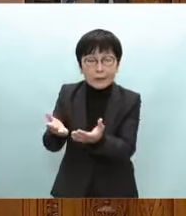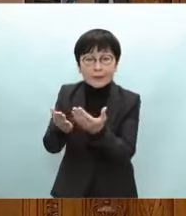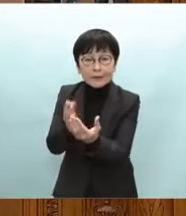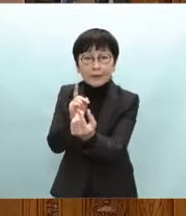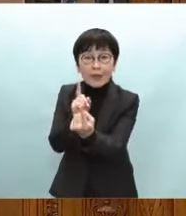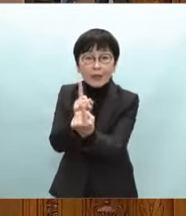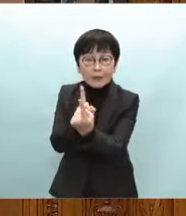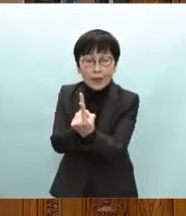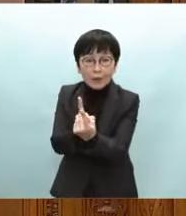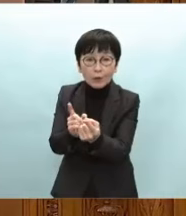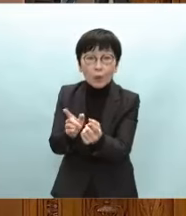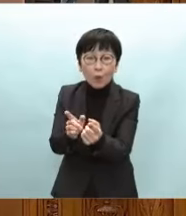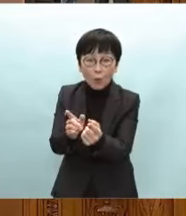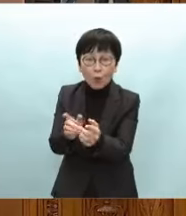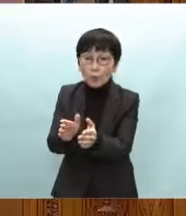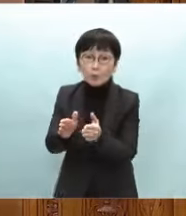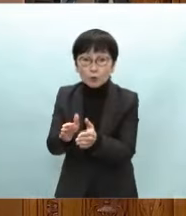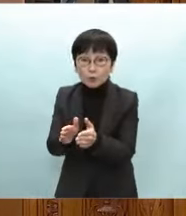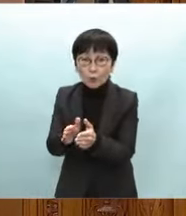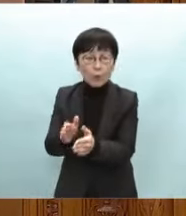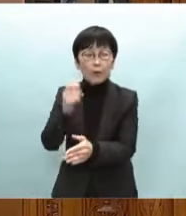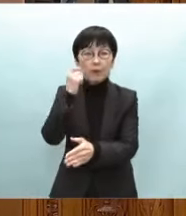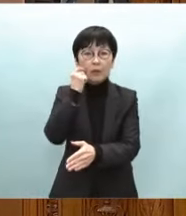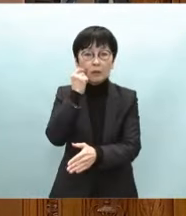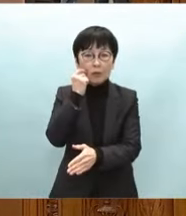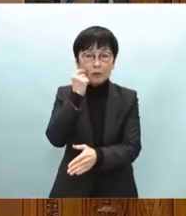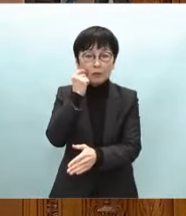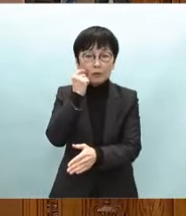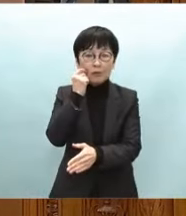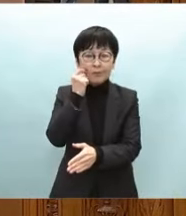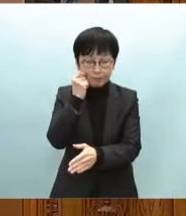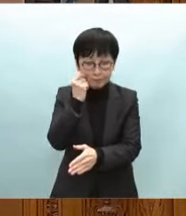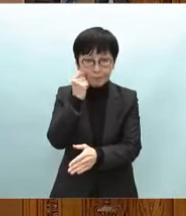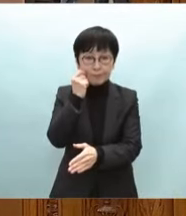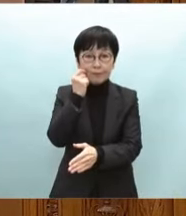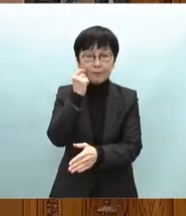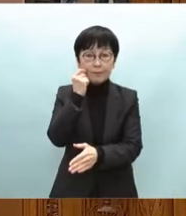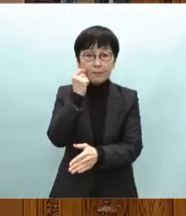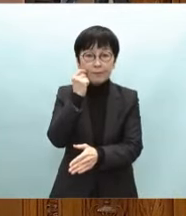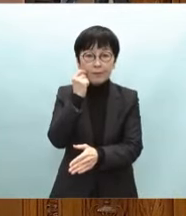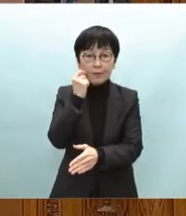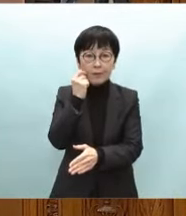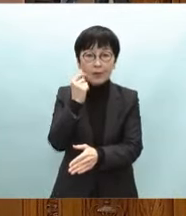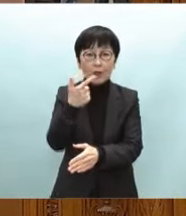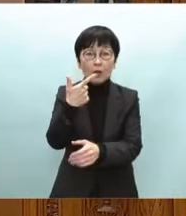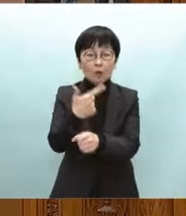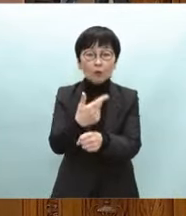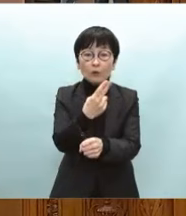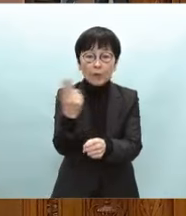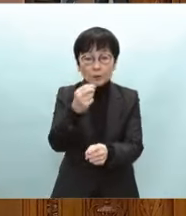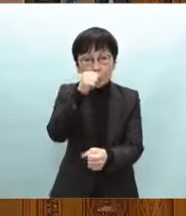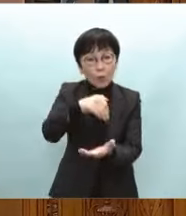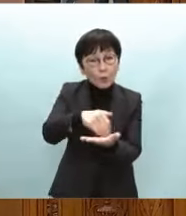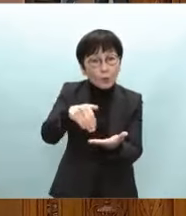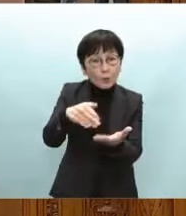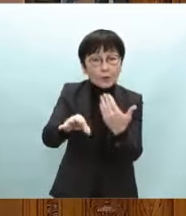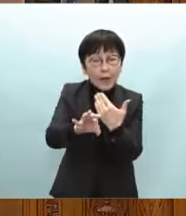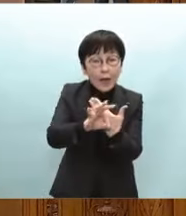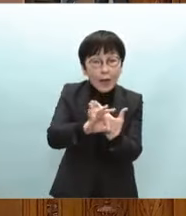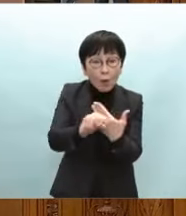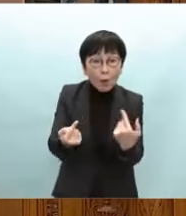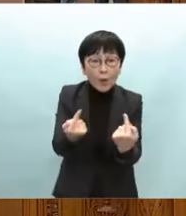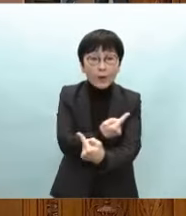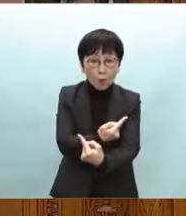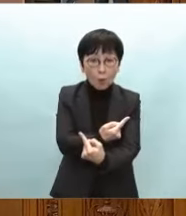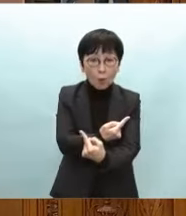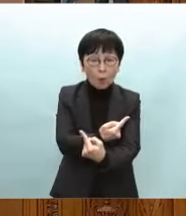応を躊躇することがあってはならないという考え方の下令和6年度予算案を変更し